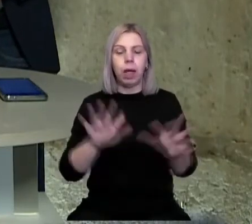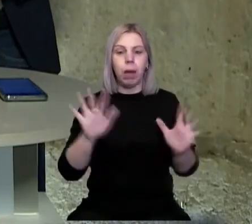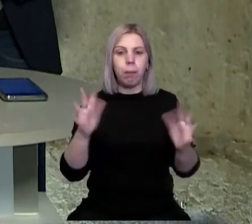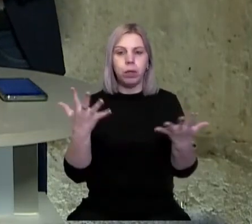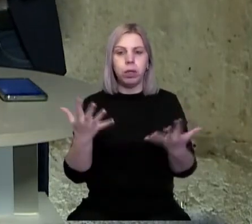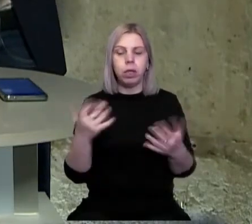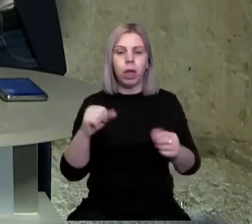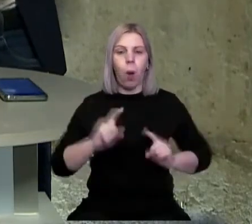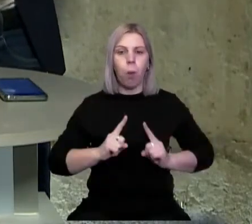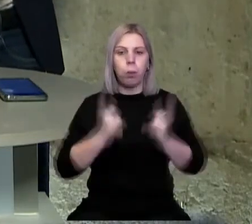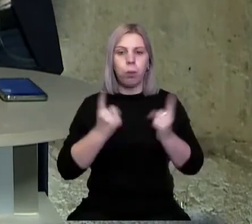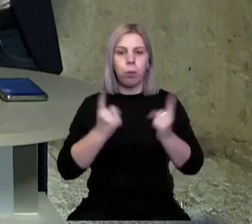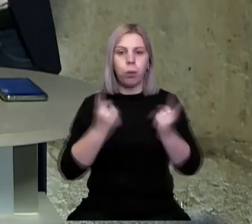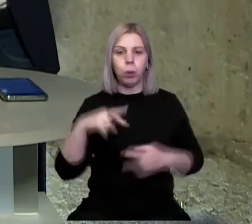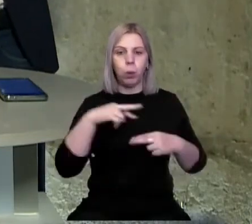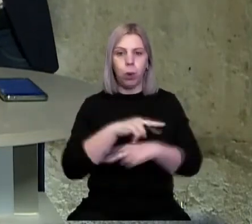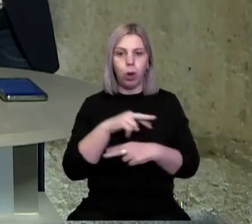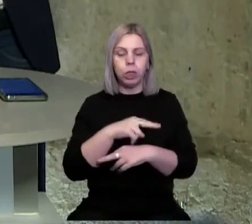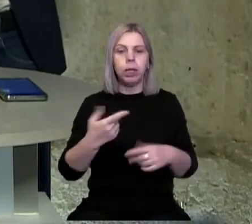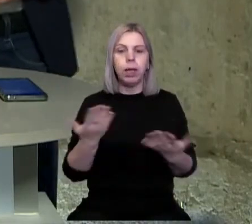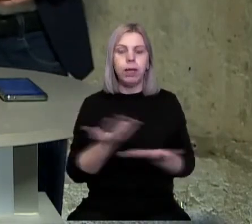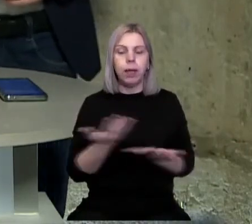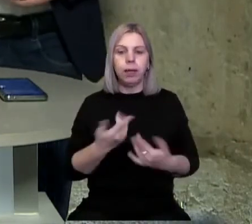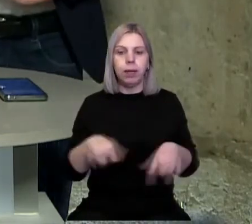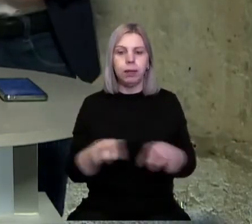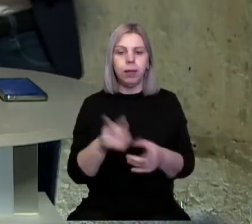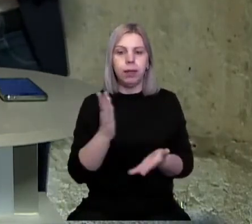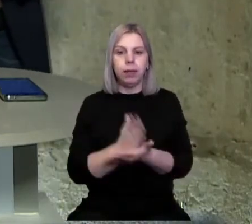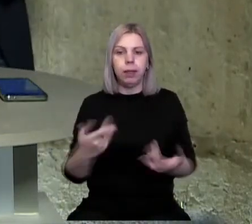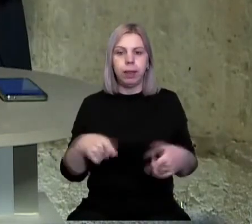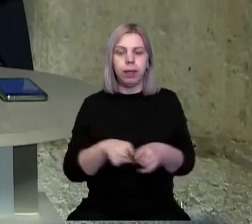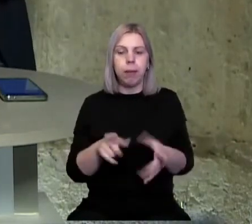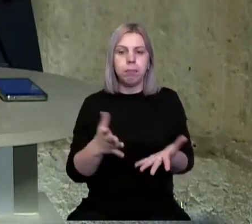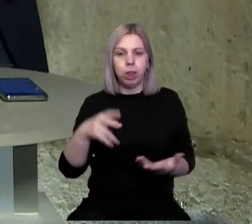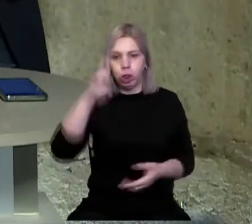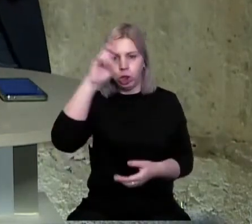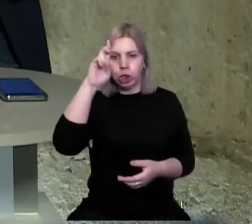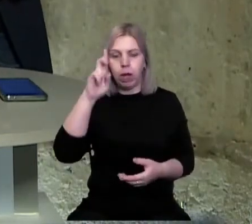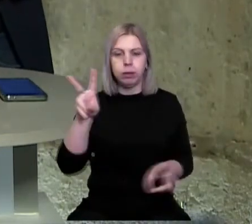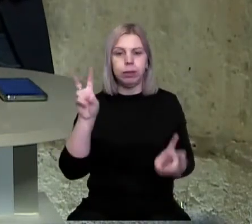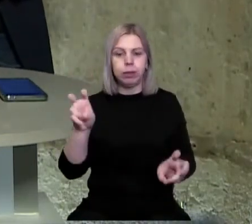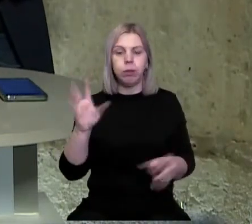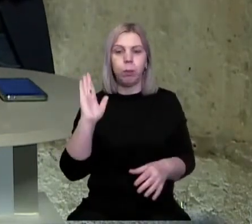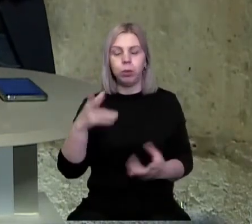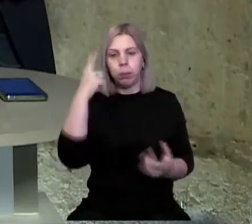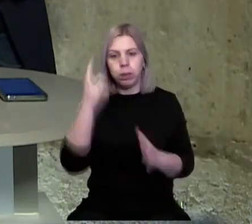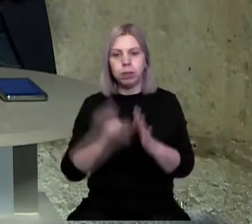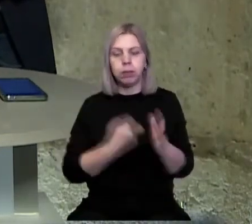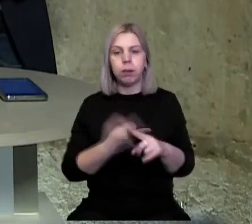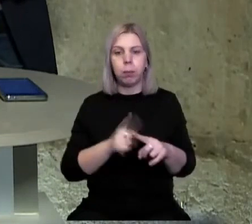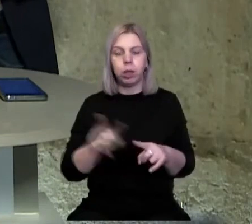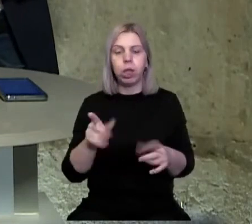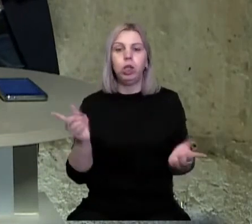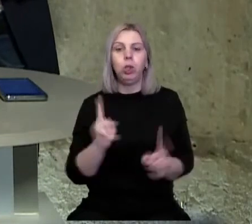обурення у представників Угорщини, для яких це є таким певним державним символом. Будемо дізнаватися про те,